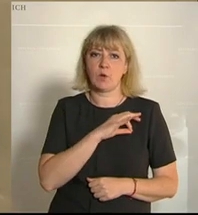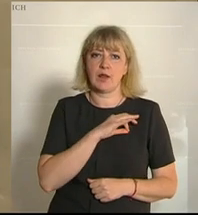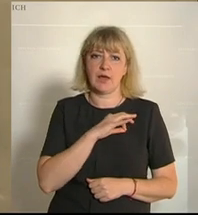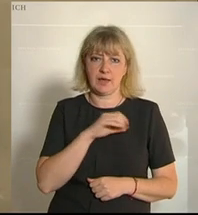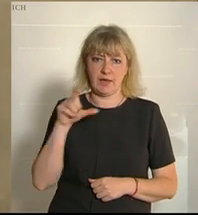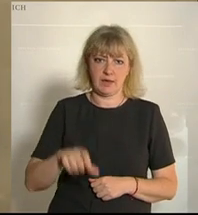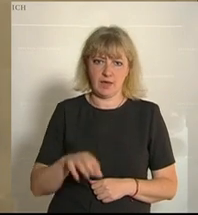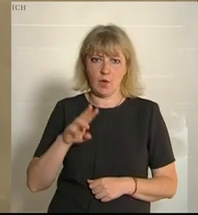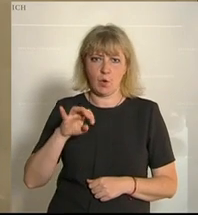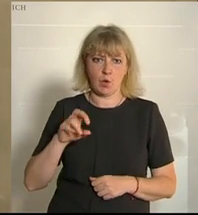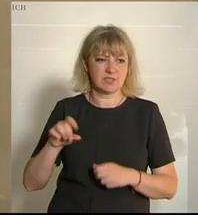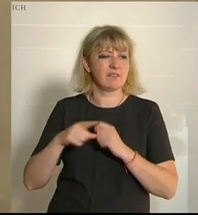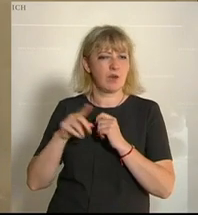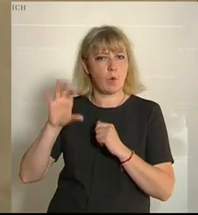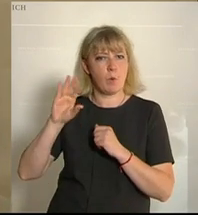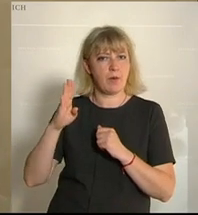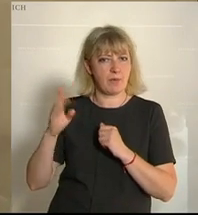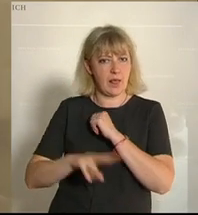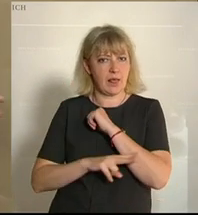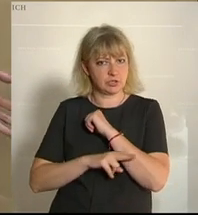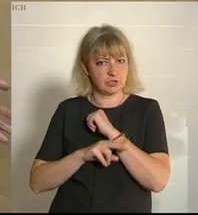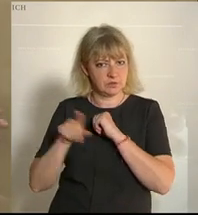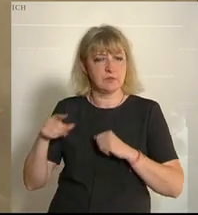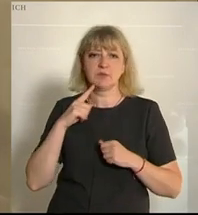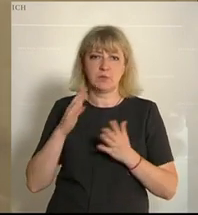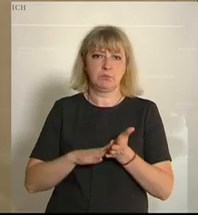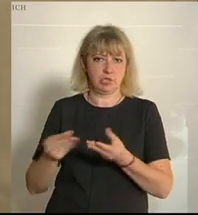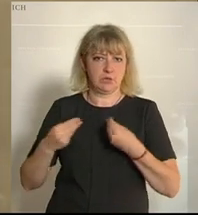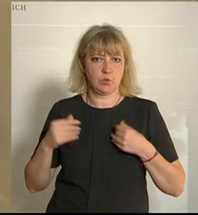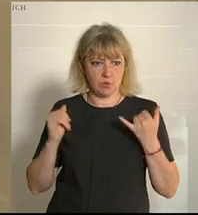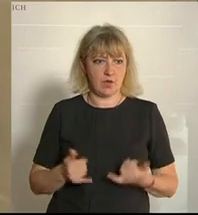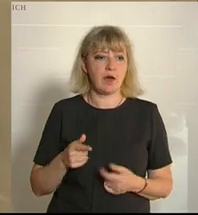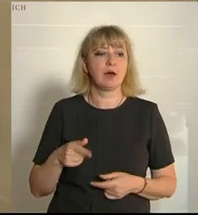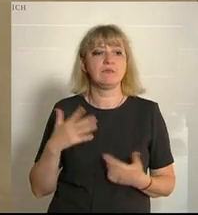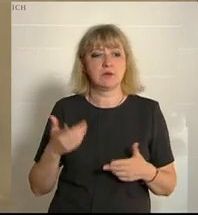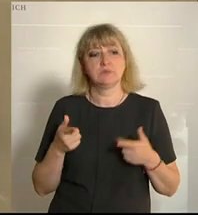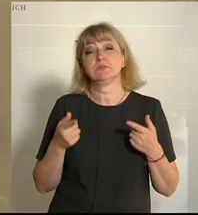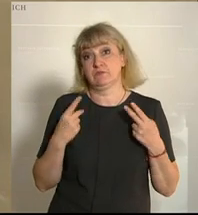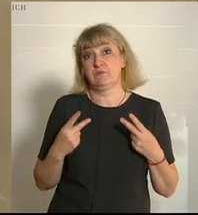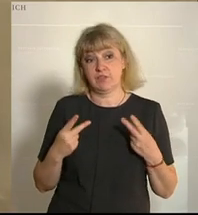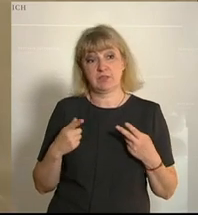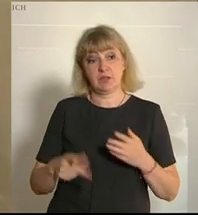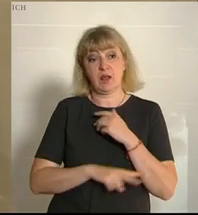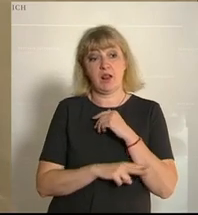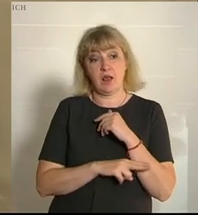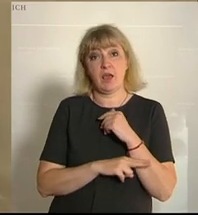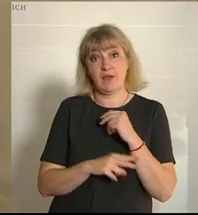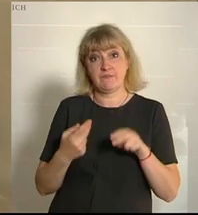Markus Kotzer bei der Lehrwerkstätte vor der ÖBB und habe noch einmal bestätigt bekommen, welchen wichtigen Beitrag derartige